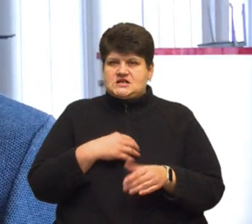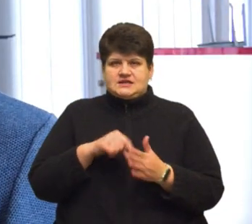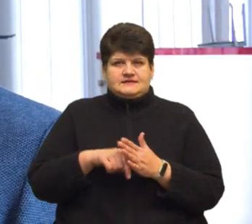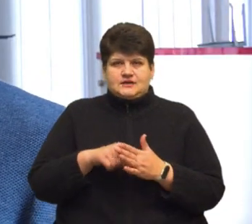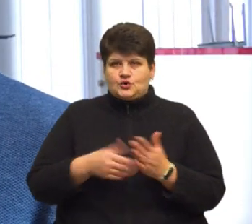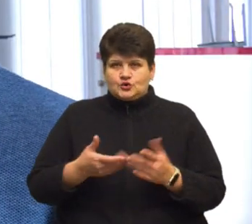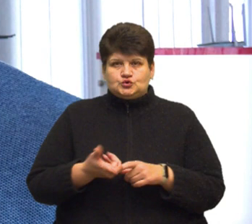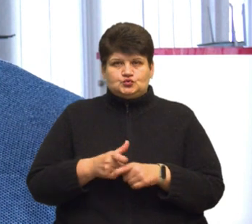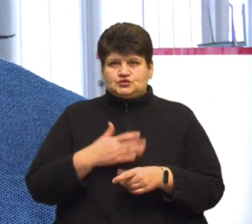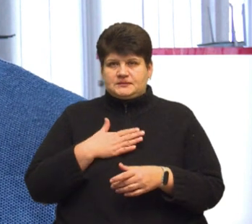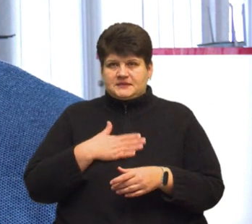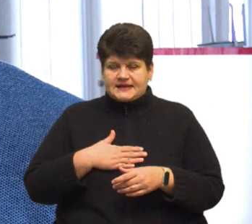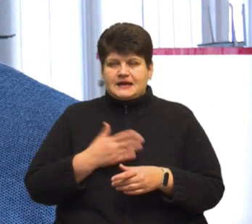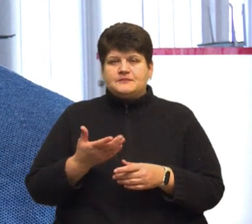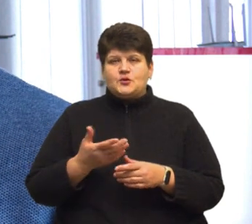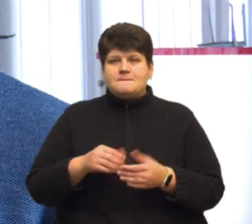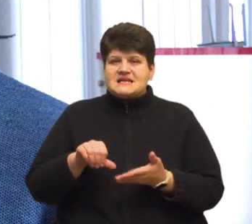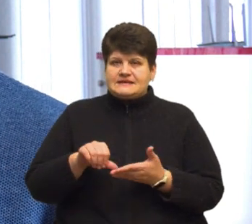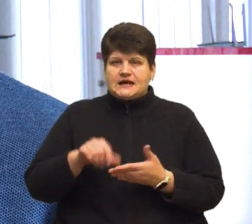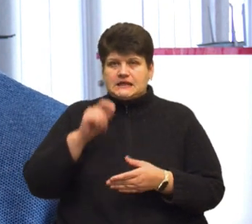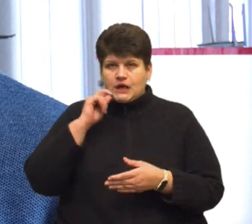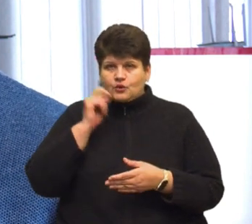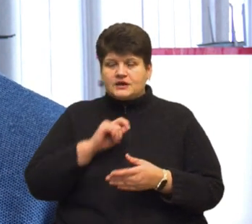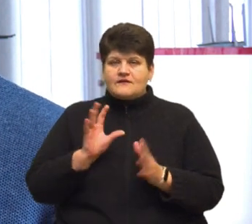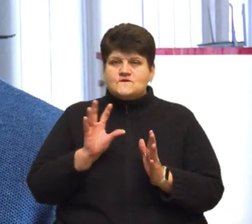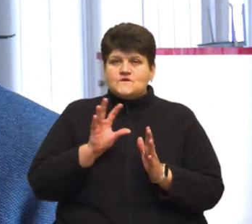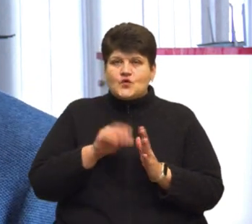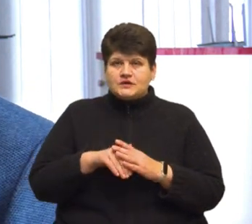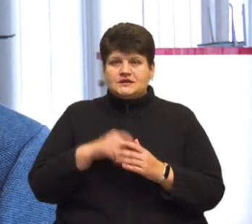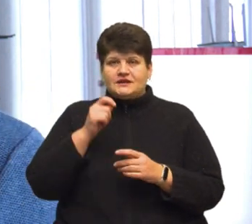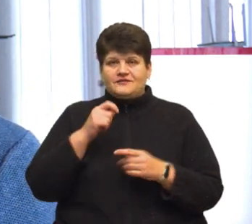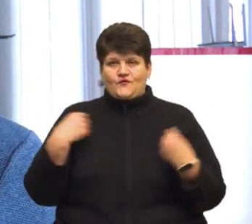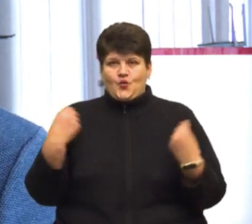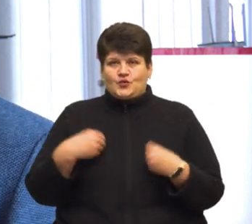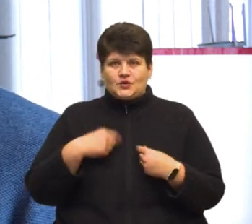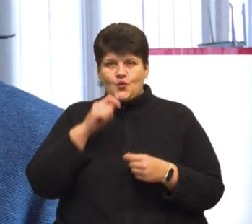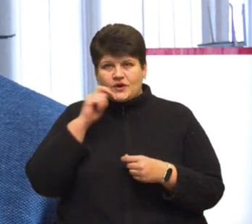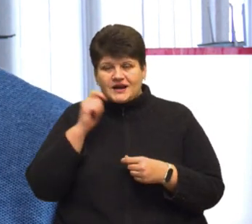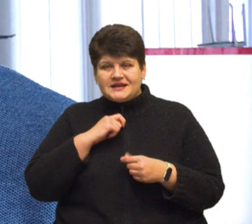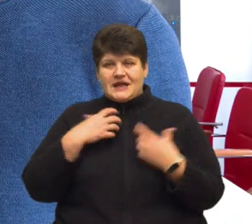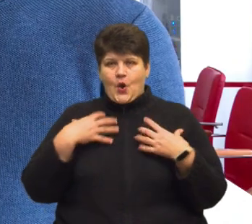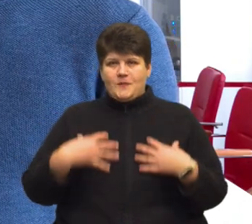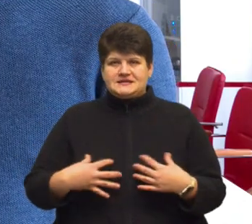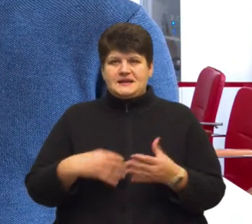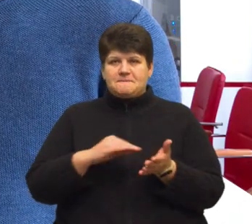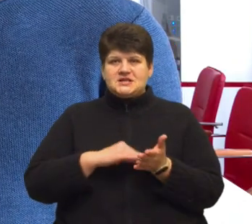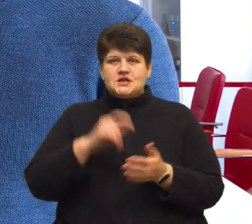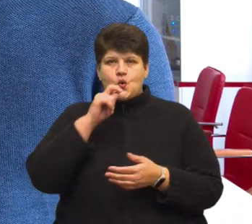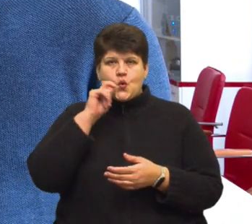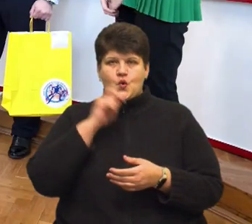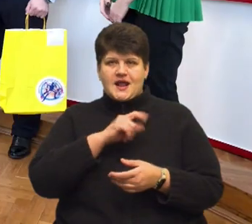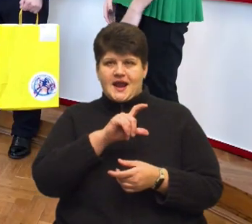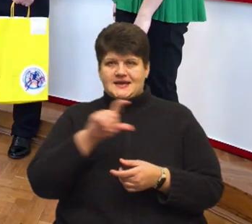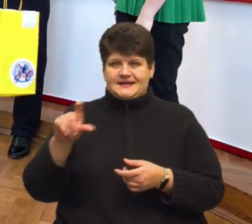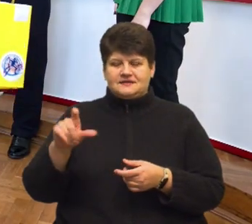приємно представляти Україну, ходити в цих куртках Україна, їздити в комбінезонах, де більше Україна. Дуже класне